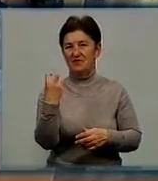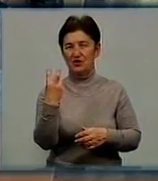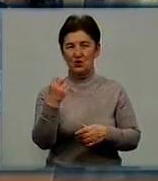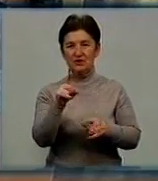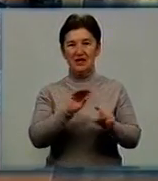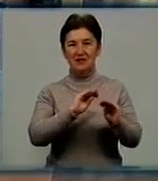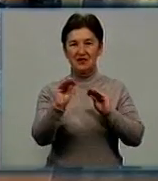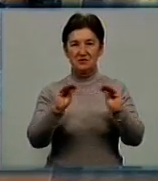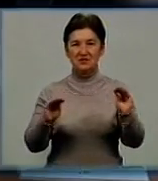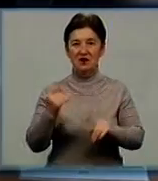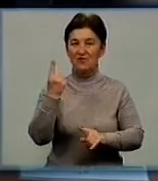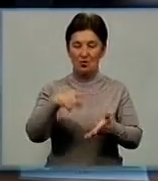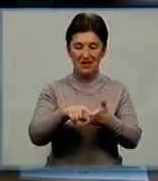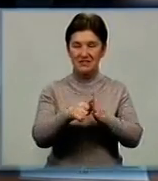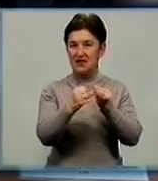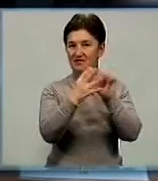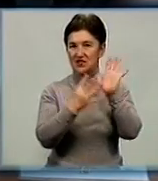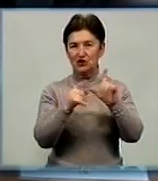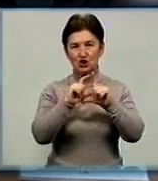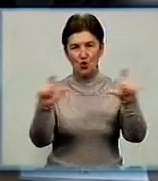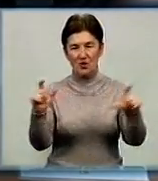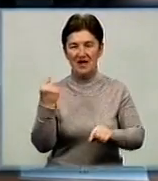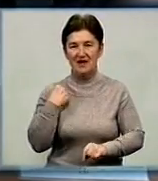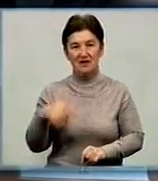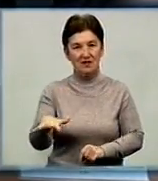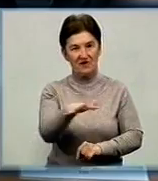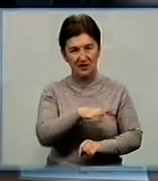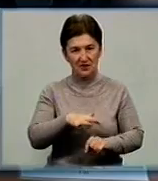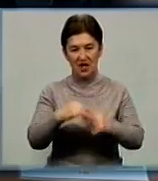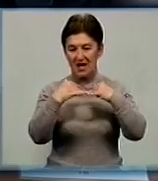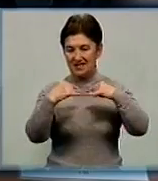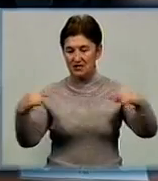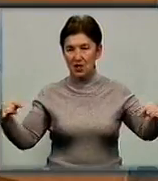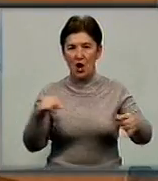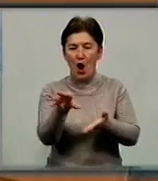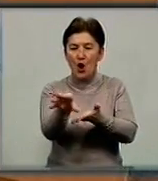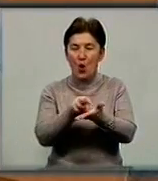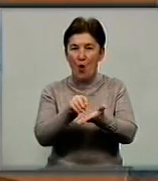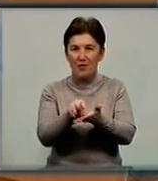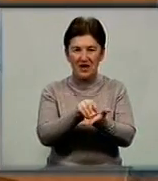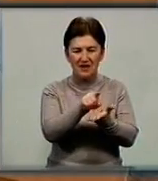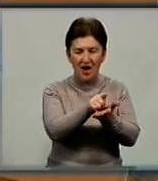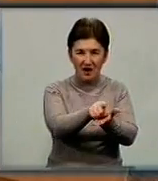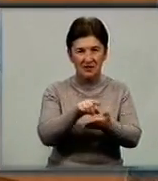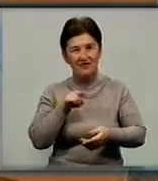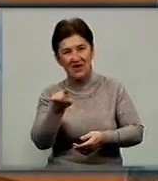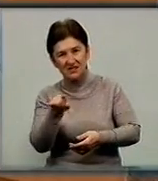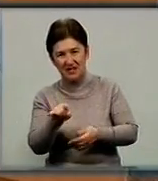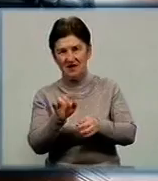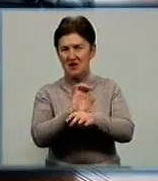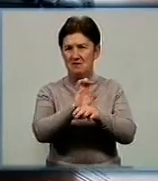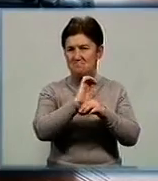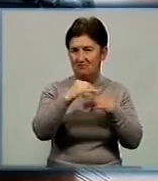розмістили в одному з класів 19-ї школи Кіровограда. На столах деталізовані копії танків, літаків, гармат та вантажівок.